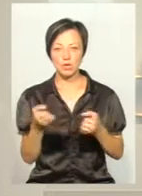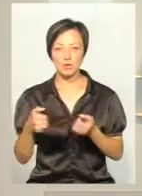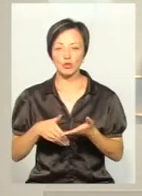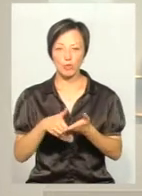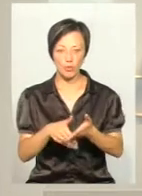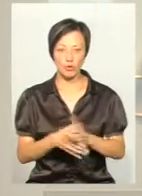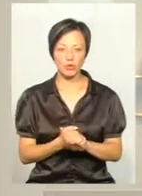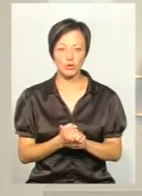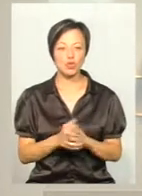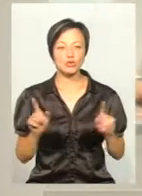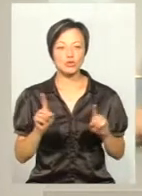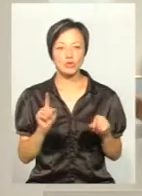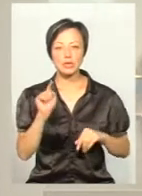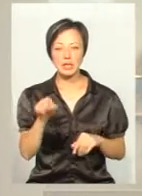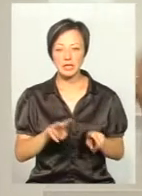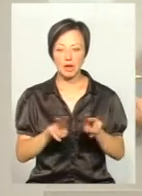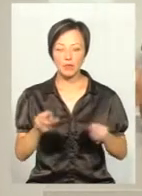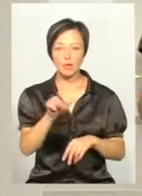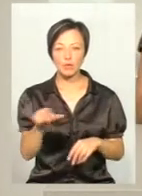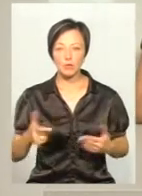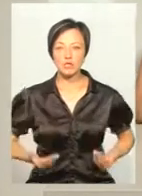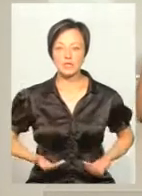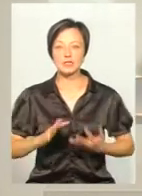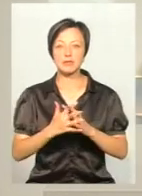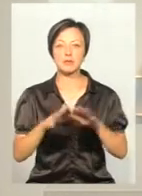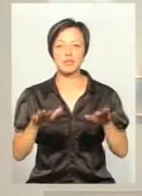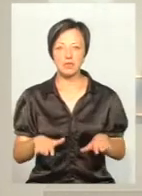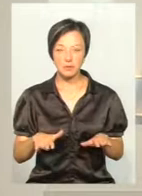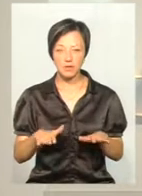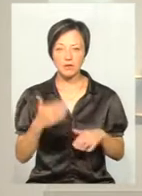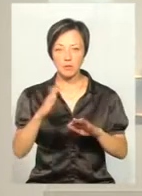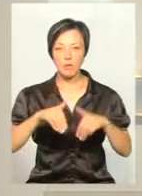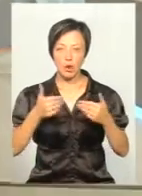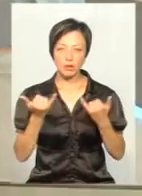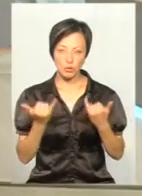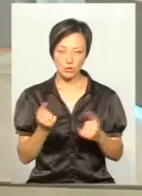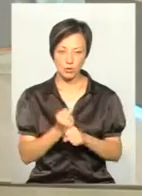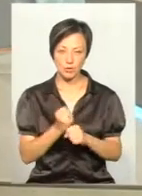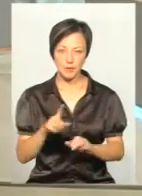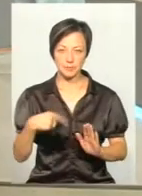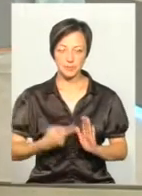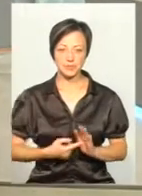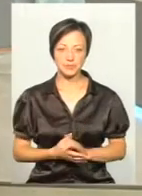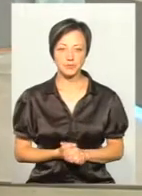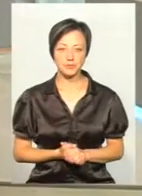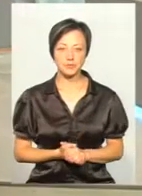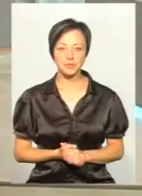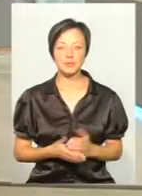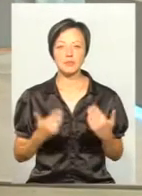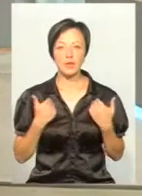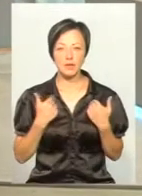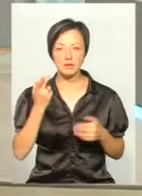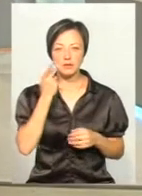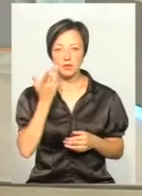допомогу. Що їй і таким людям, які проживають у сільській місцевості, ви би порадили сьогодні зробити? Знаєте, я завжди, коли